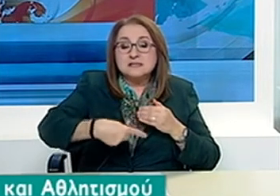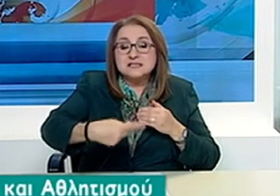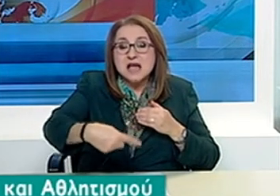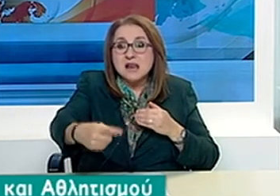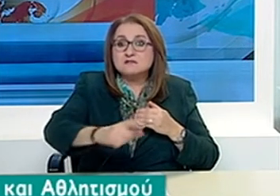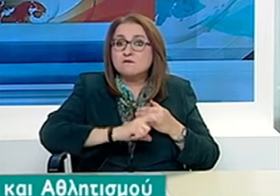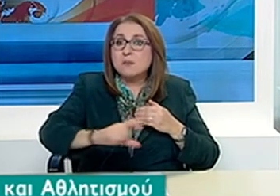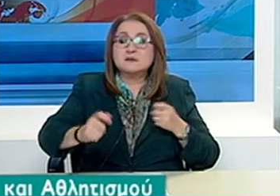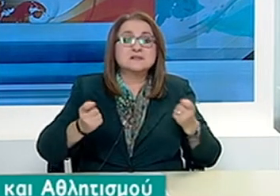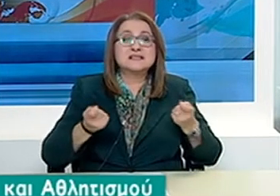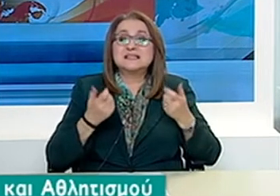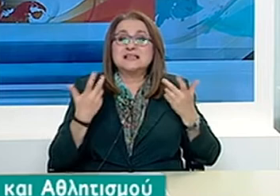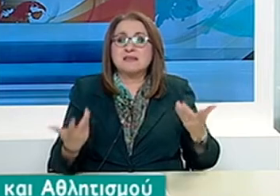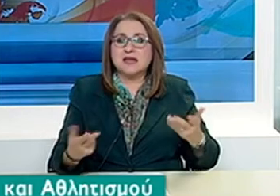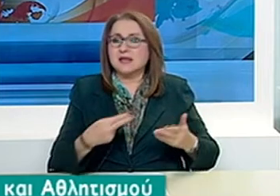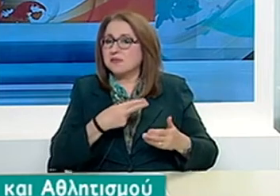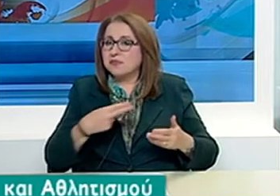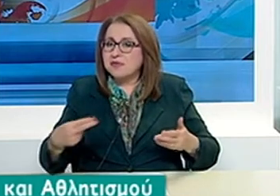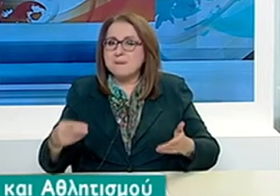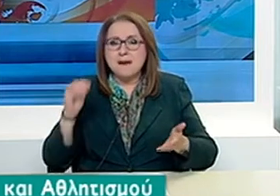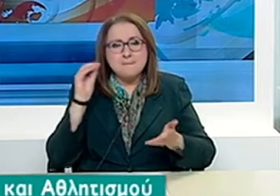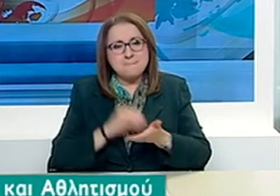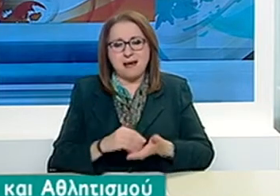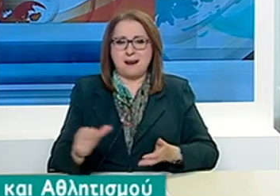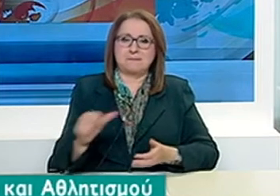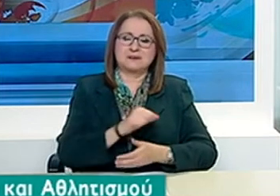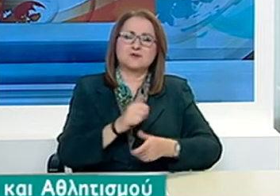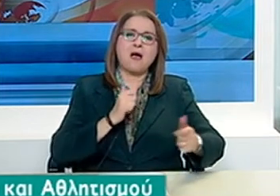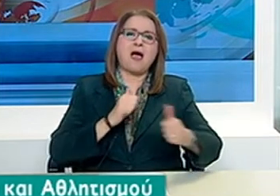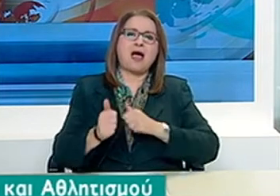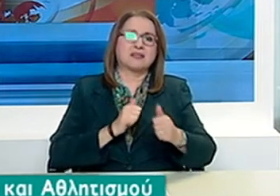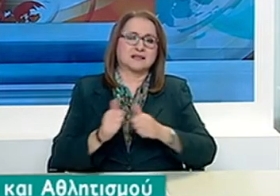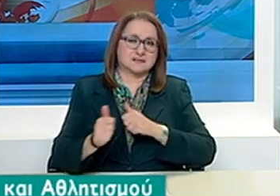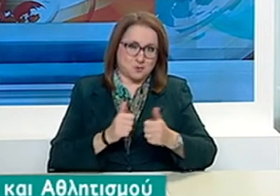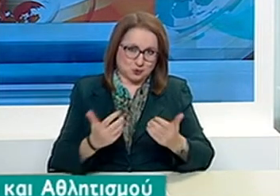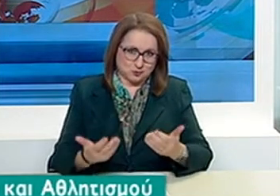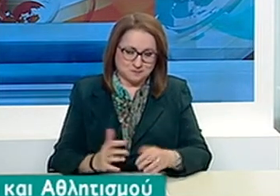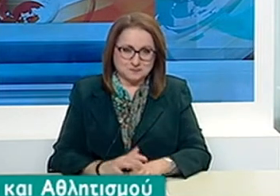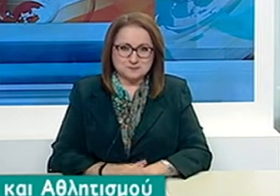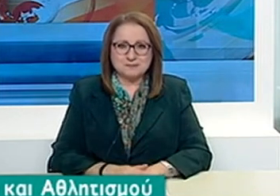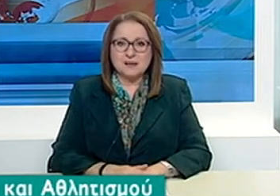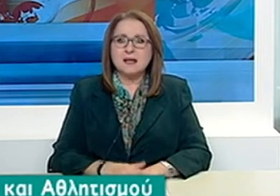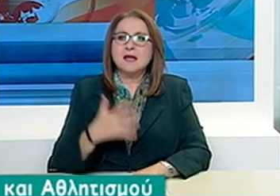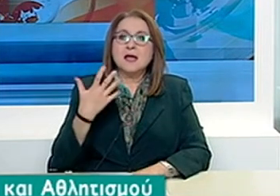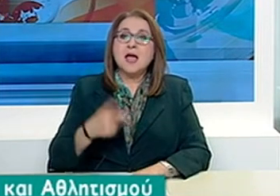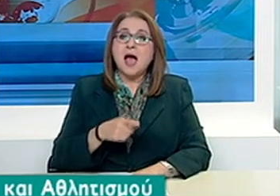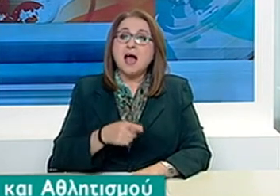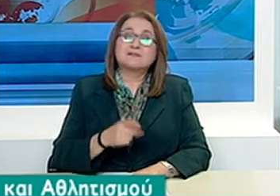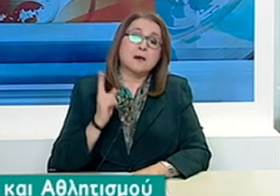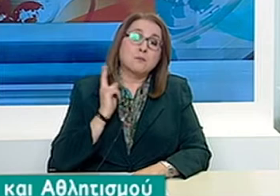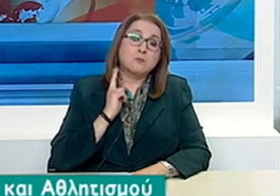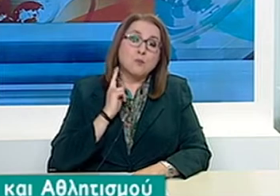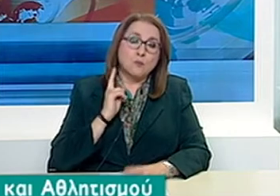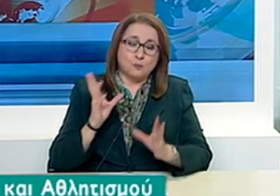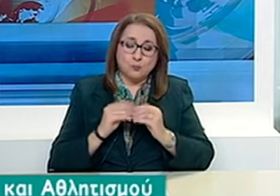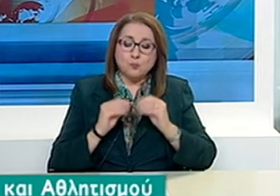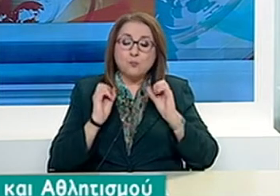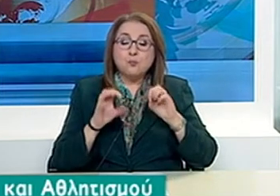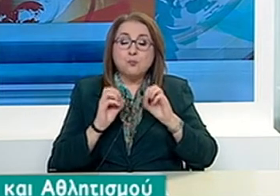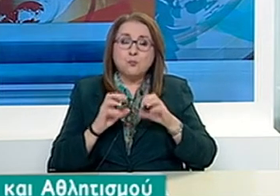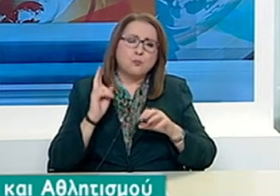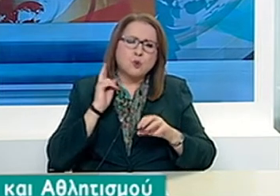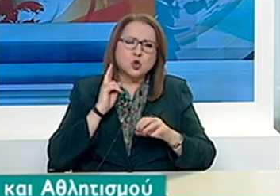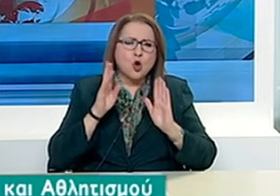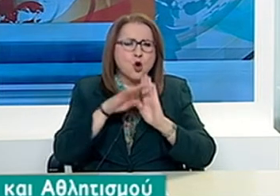για τη σταδιακή και ασφαλή επανεκκίνηση της αθλητικής δραστηριότητας. Τα υγειονομικά πρωτόκολλα προπόνησης για αθλητές,